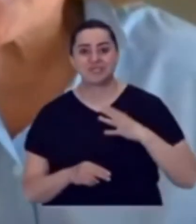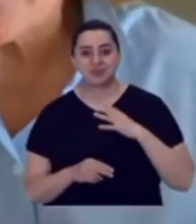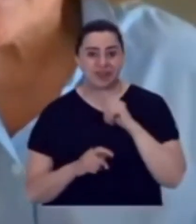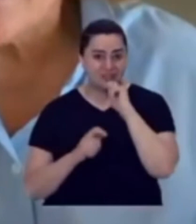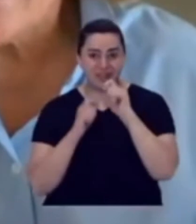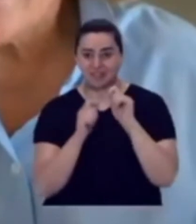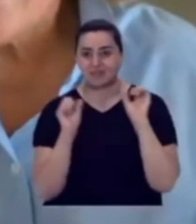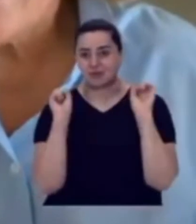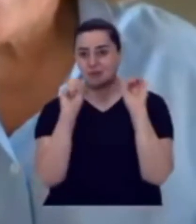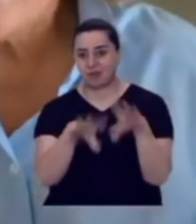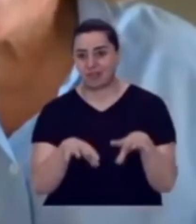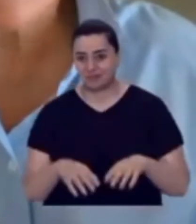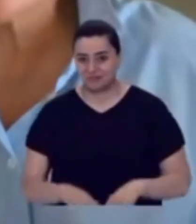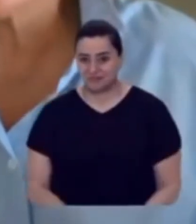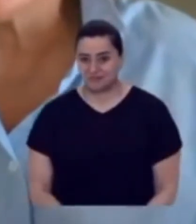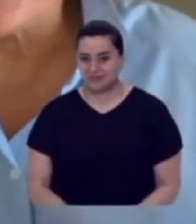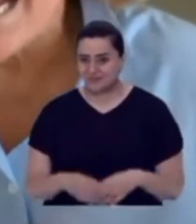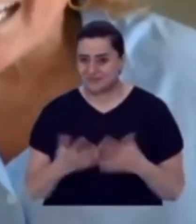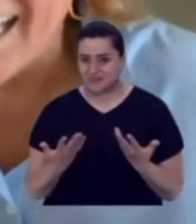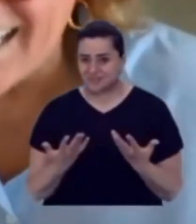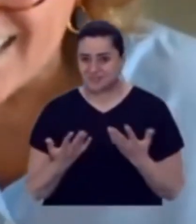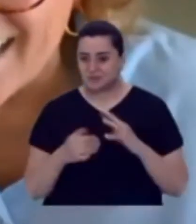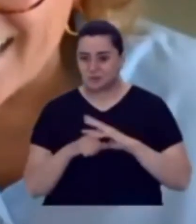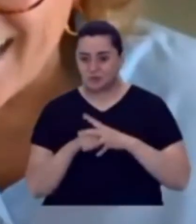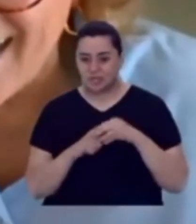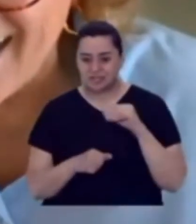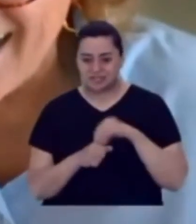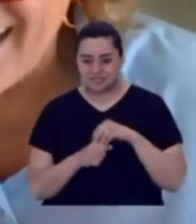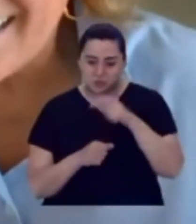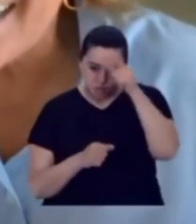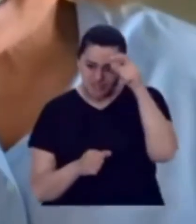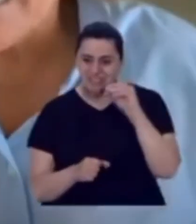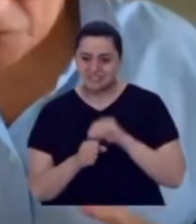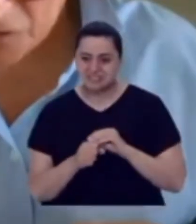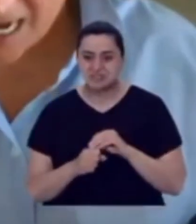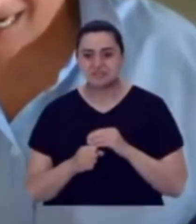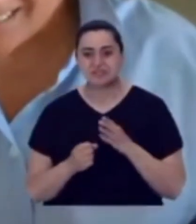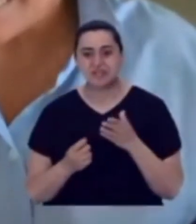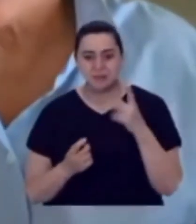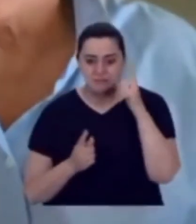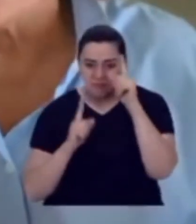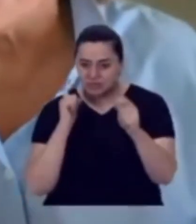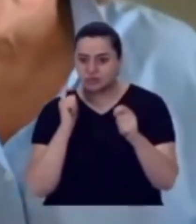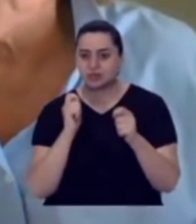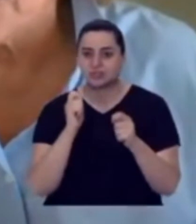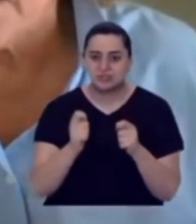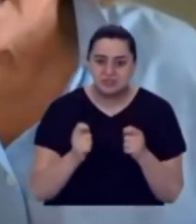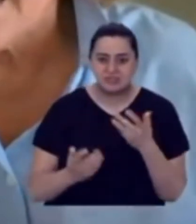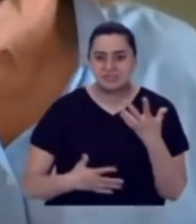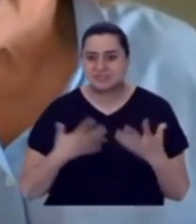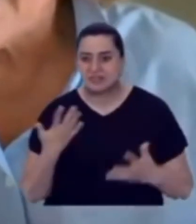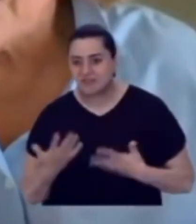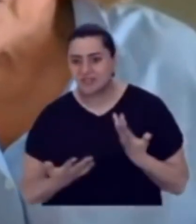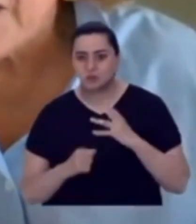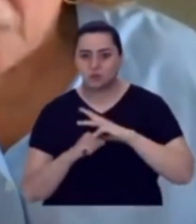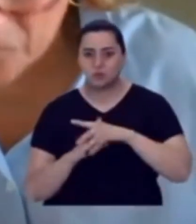öneriyor. Nasıl dünyayla entegre, nasıl dünyayı seviyor,